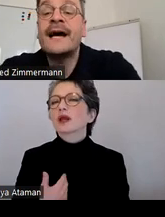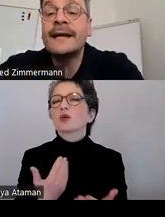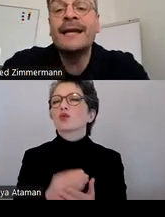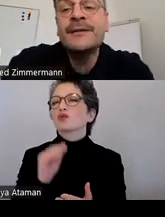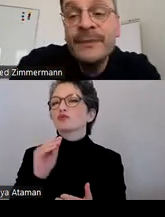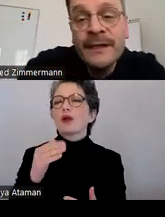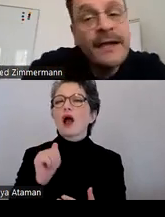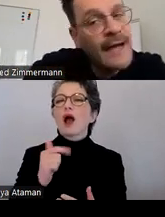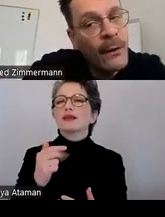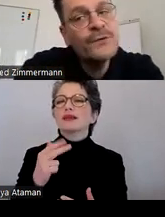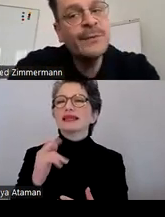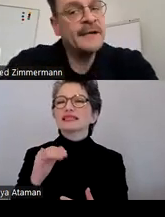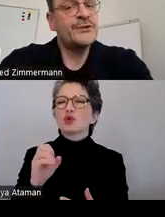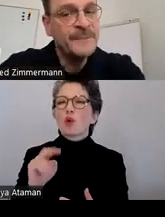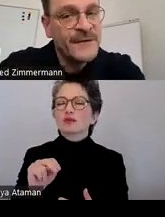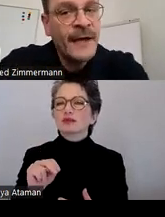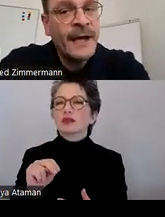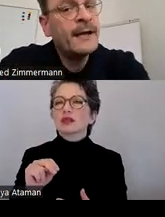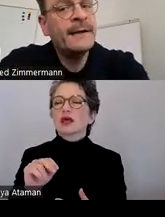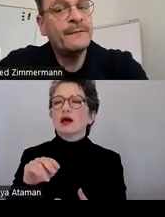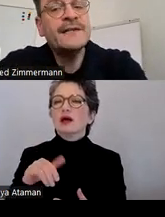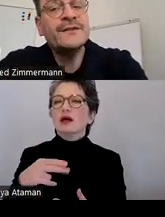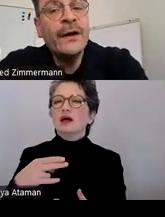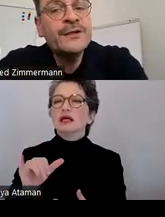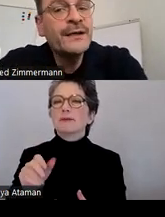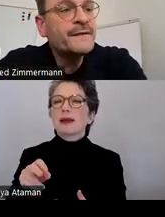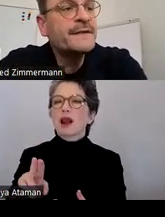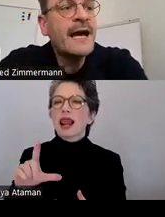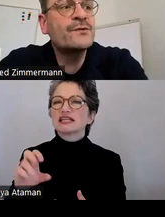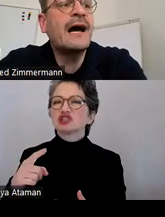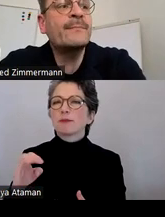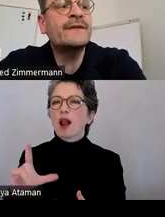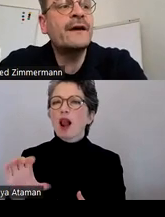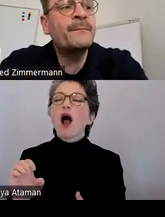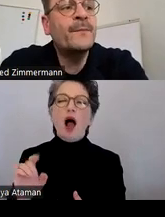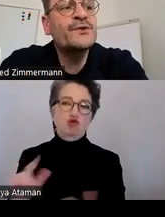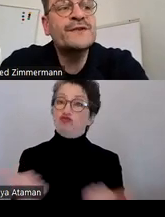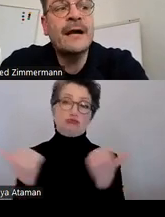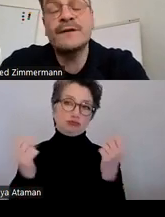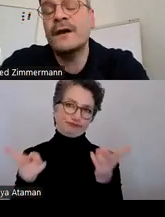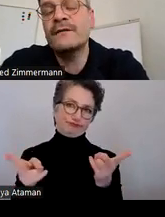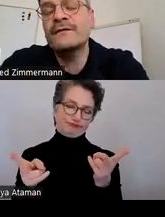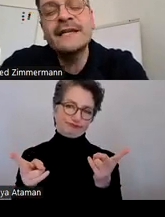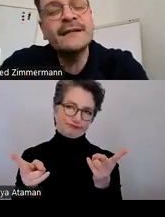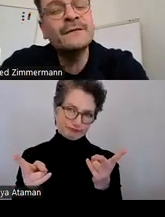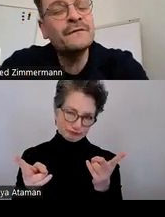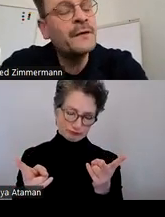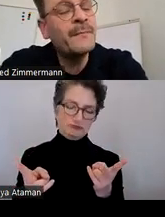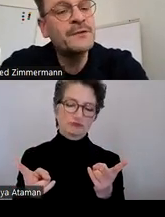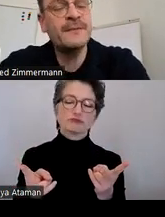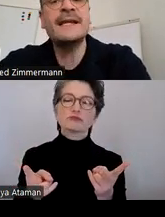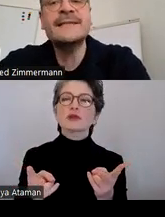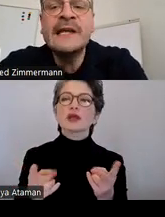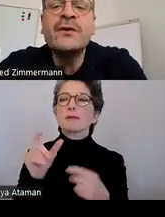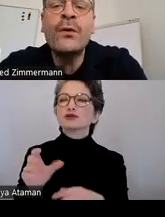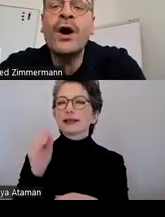Atkinson Hyperlegible ist auch super. Das stimmt. Das wirklich tolle Schrift, die ja sogar mit Vertreterinnen von